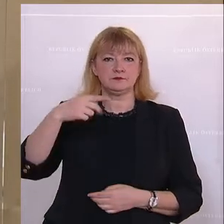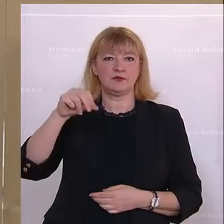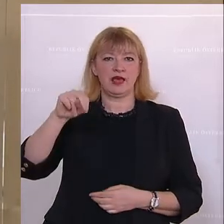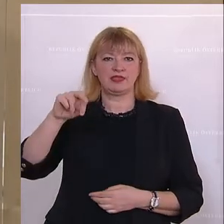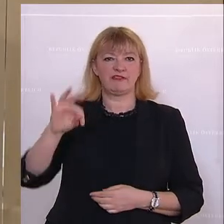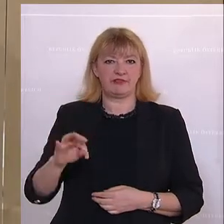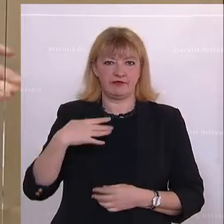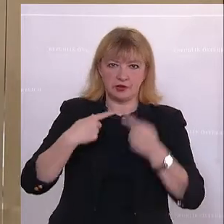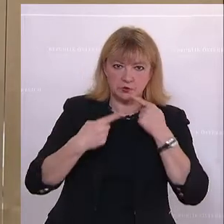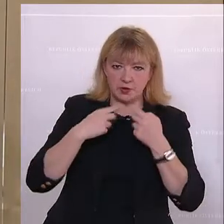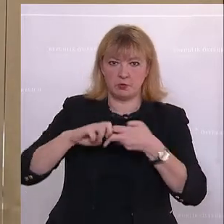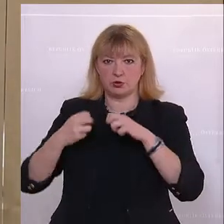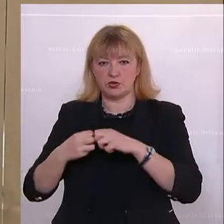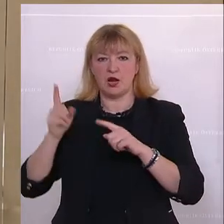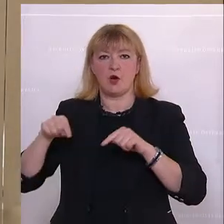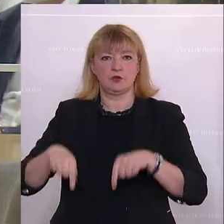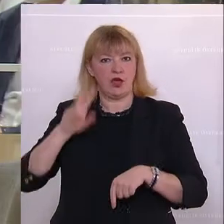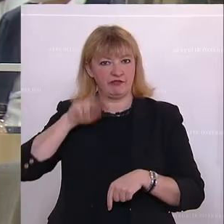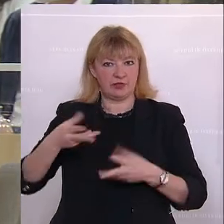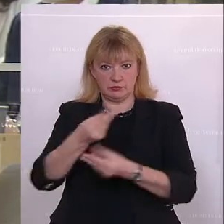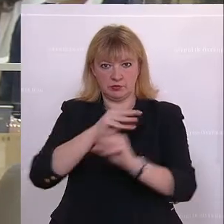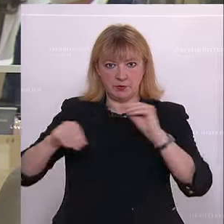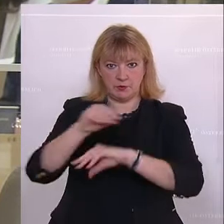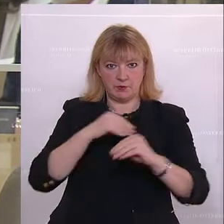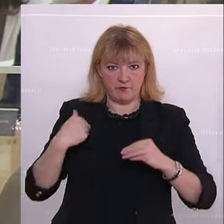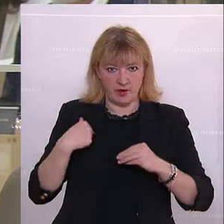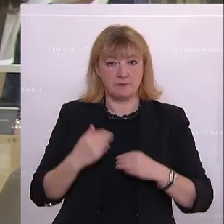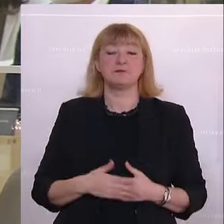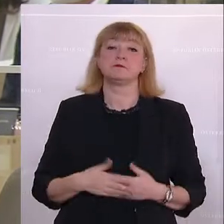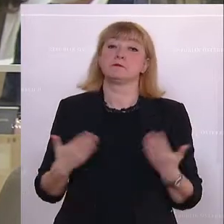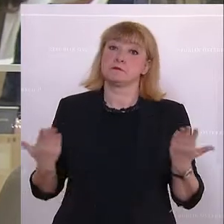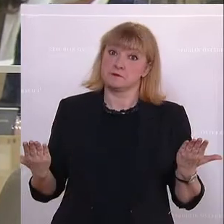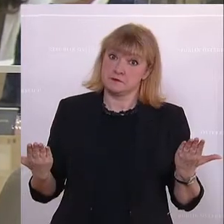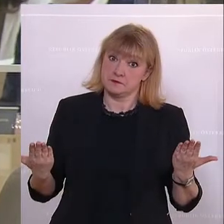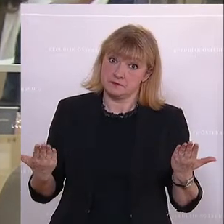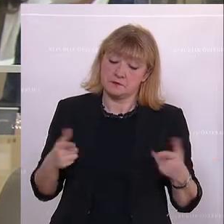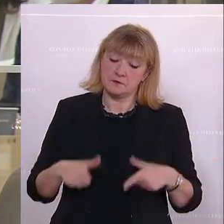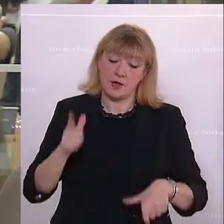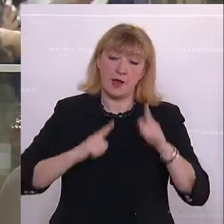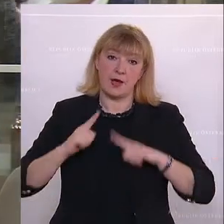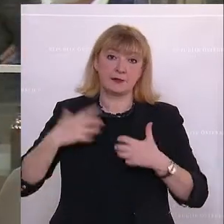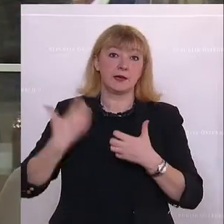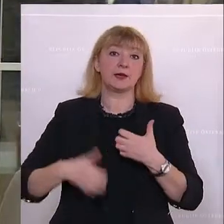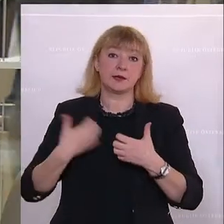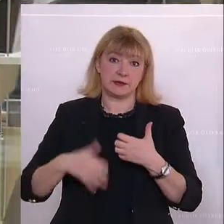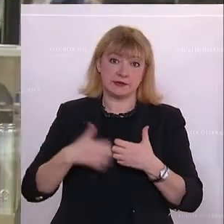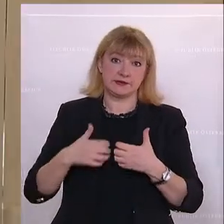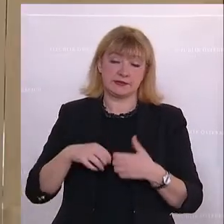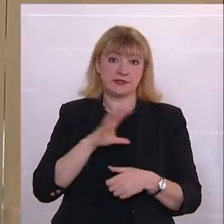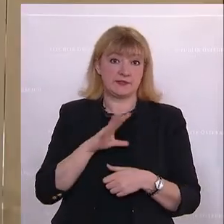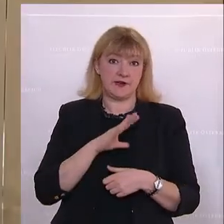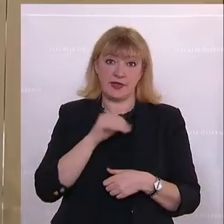die in Brüssel und auch hier in Wien geführt worden sind, ist leider die Kriegsgefahr nicht geringer geworden,